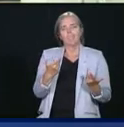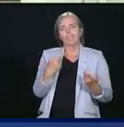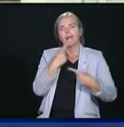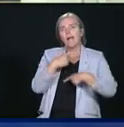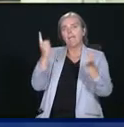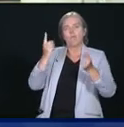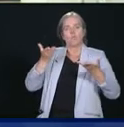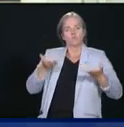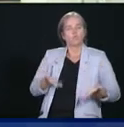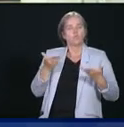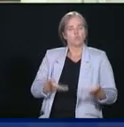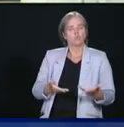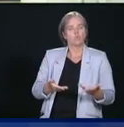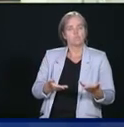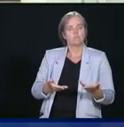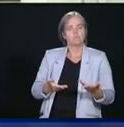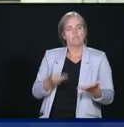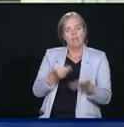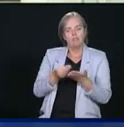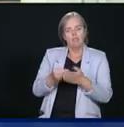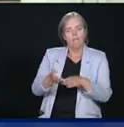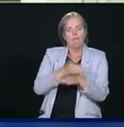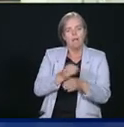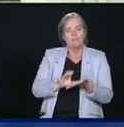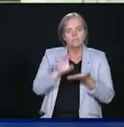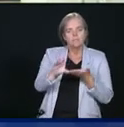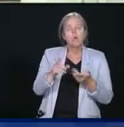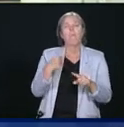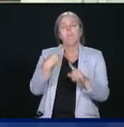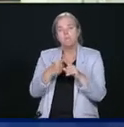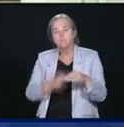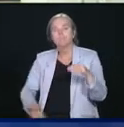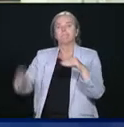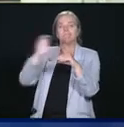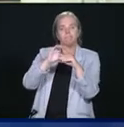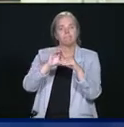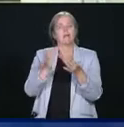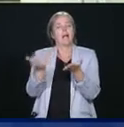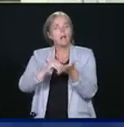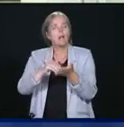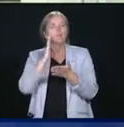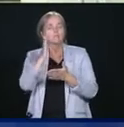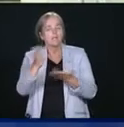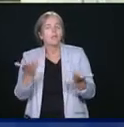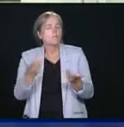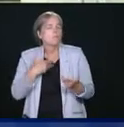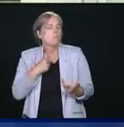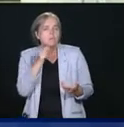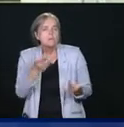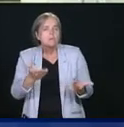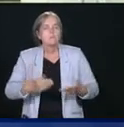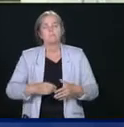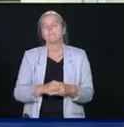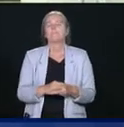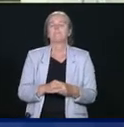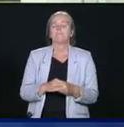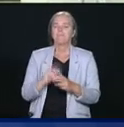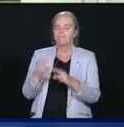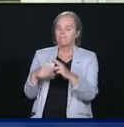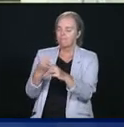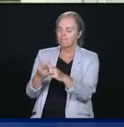niveau de certitude pour les prochaines semaines au lieu d'attendre? Réponse, parce que des